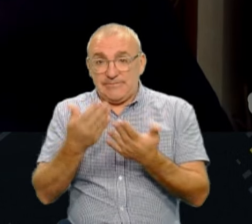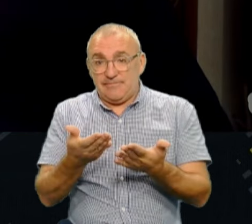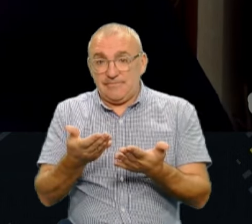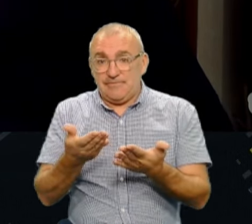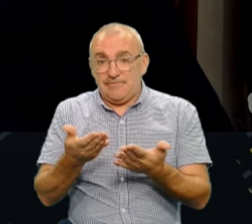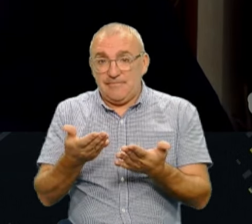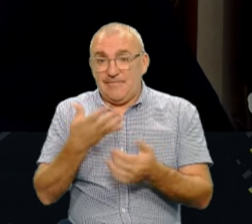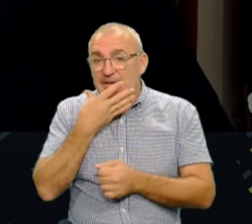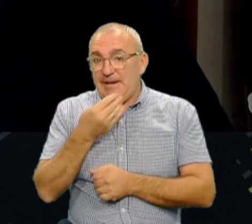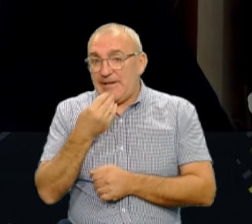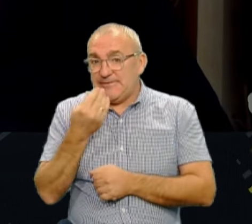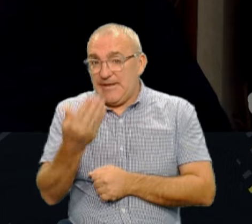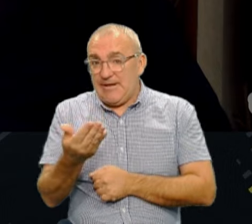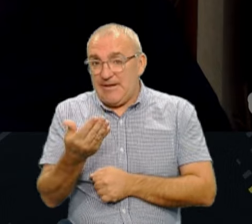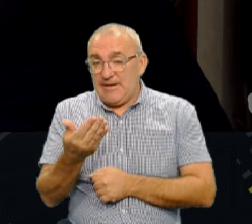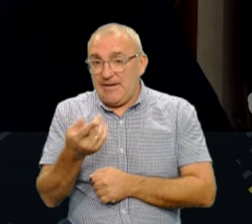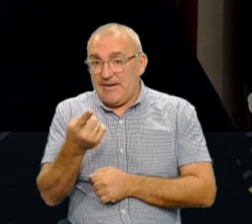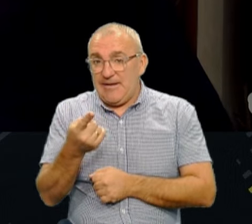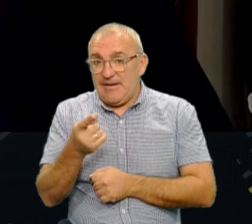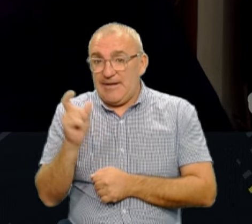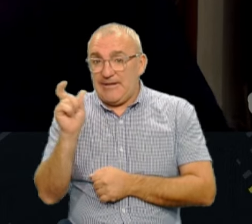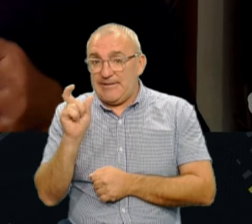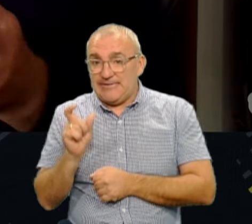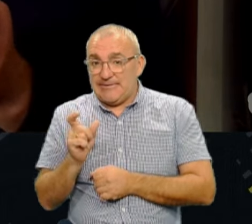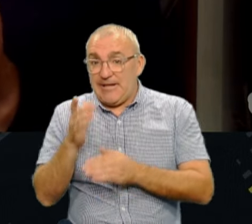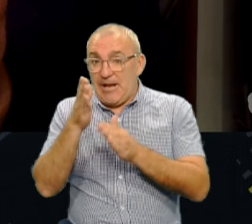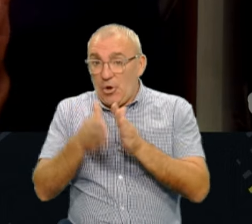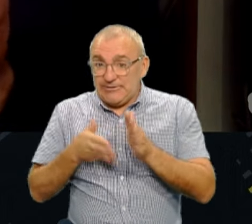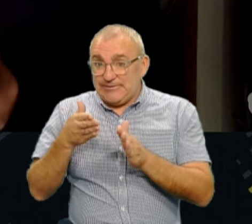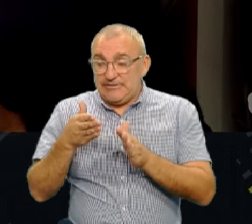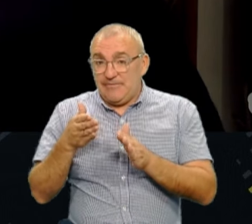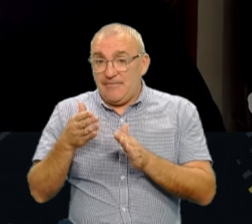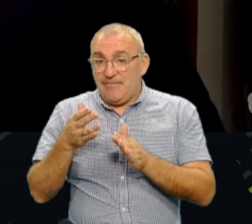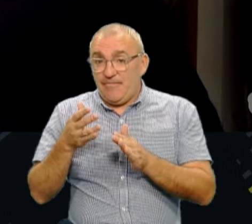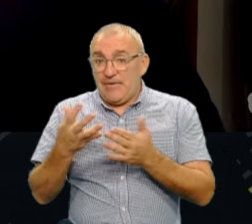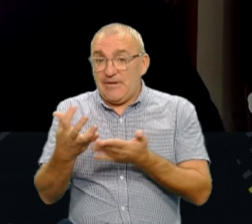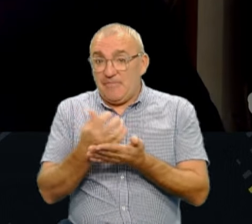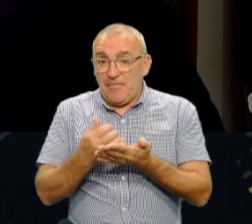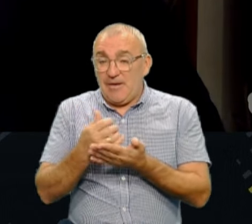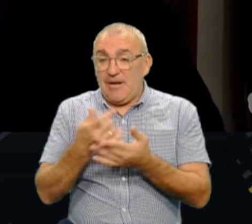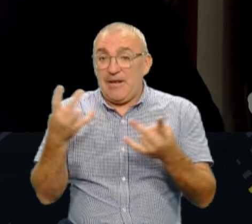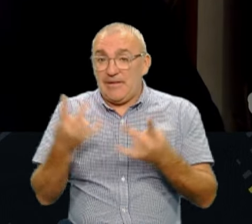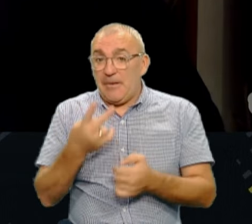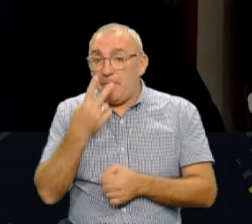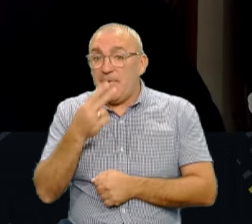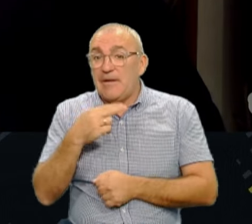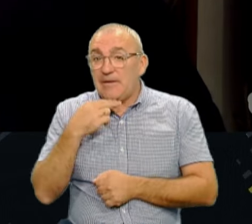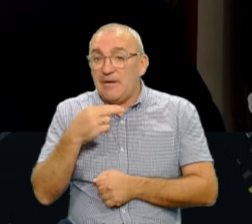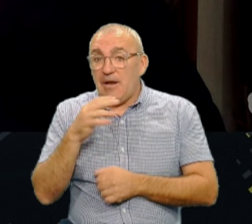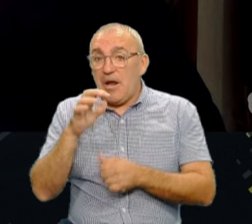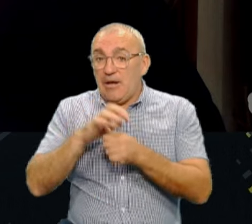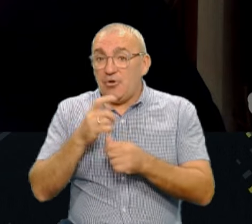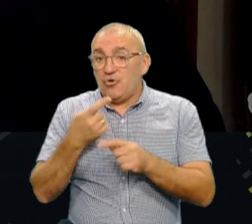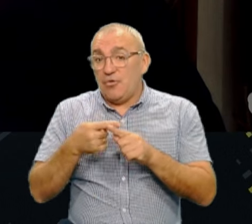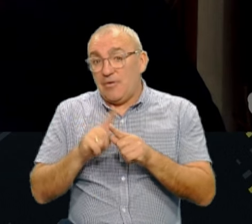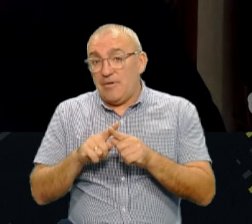цікаві. Ось, вони синіють при розрізах і при зборі. Треба дивитися на гриба, що до чого, і що ти